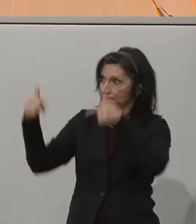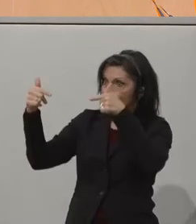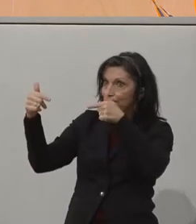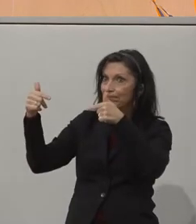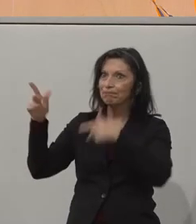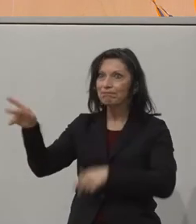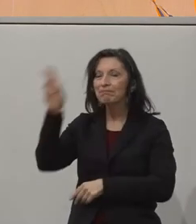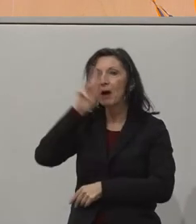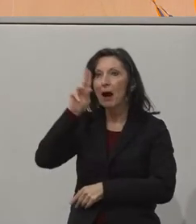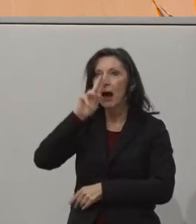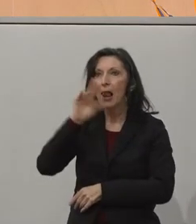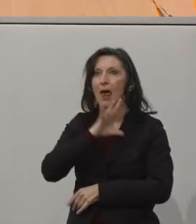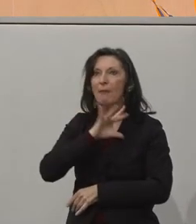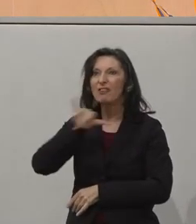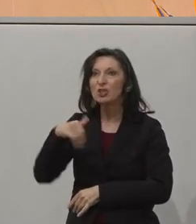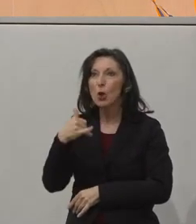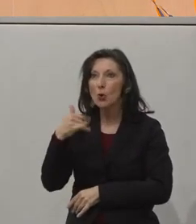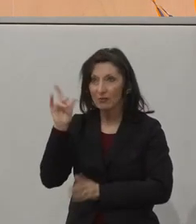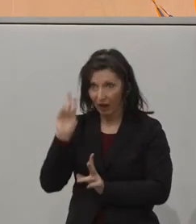Lieber Franz Josef, hörst du uns?